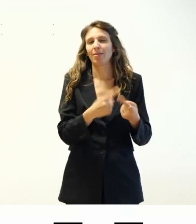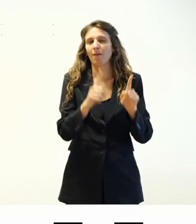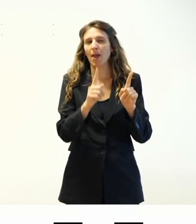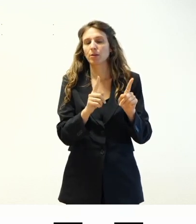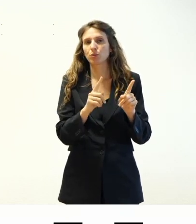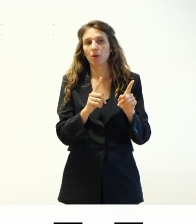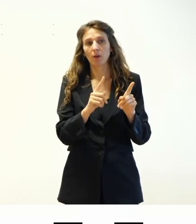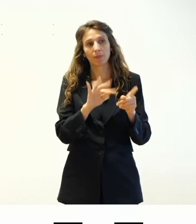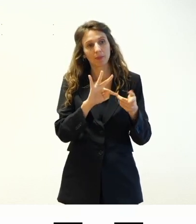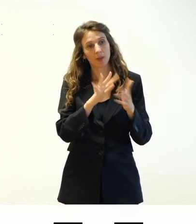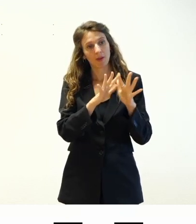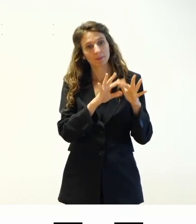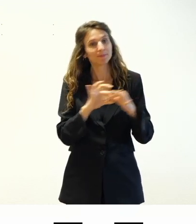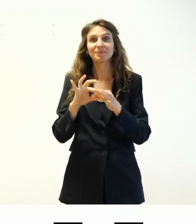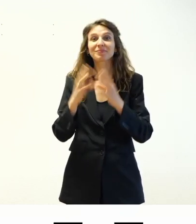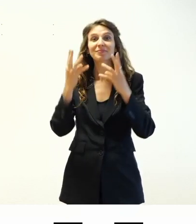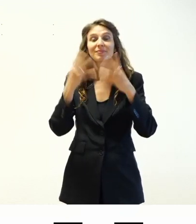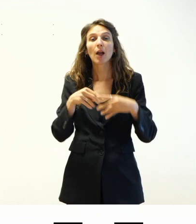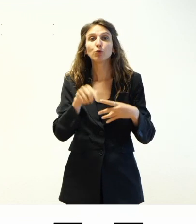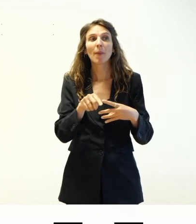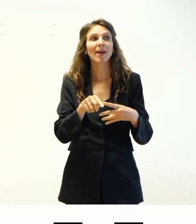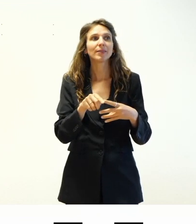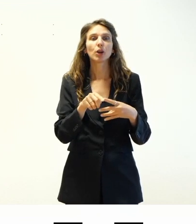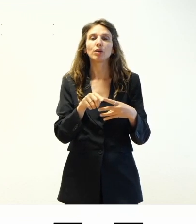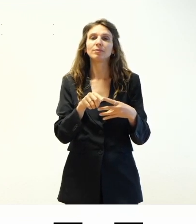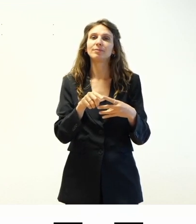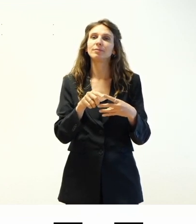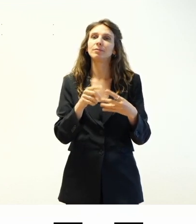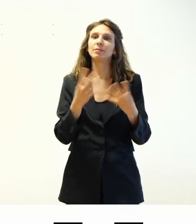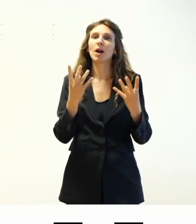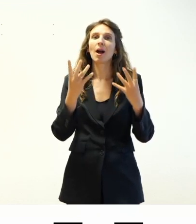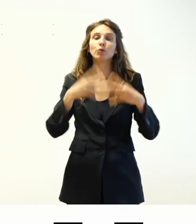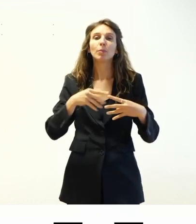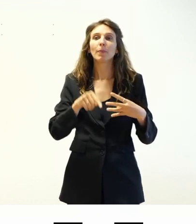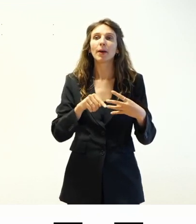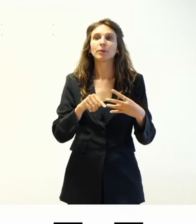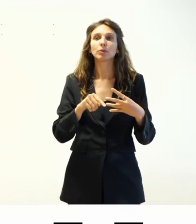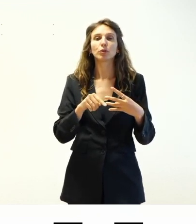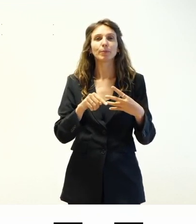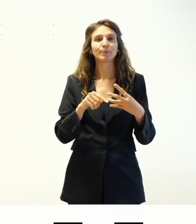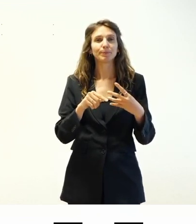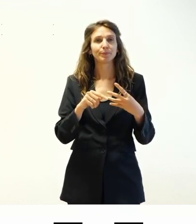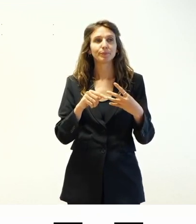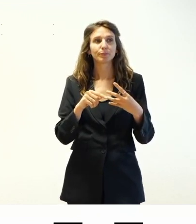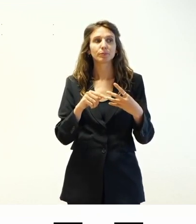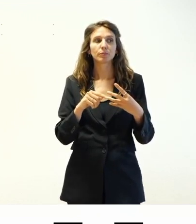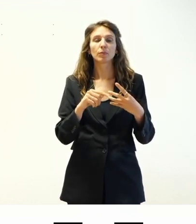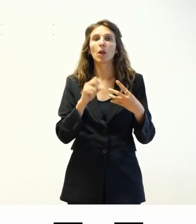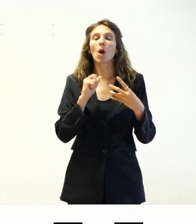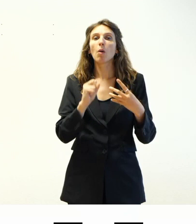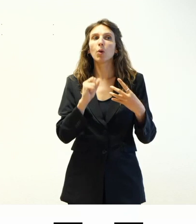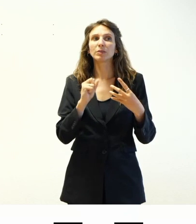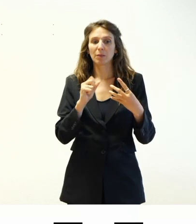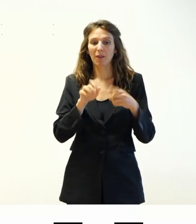aggiungere la le non va ad aggiungere il le possibilità di interagire da